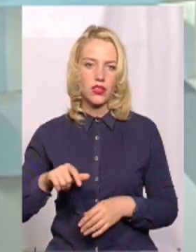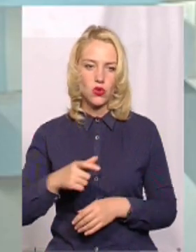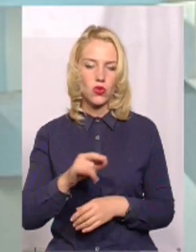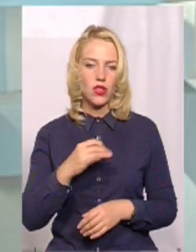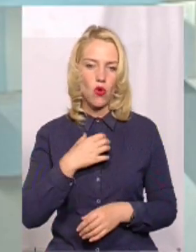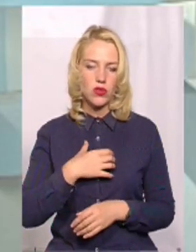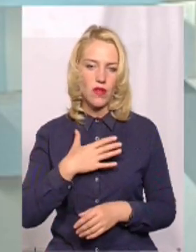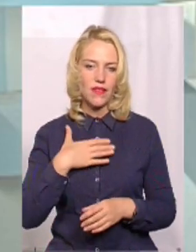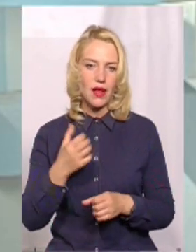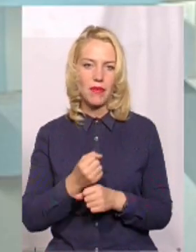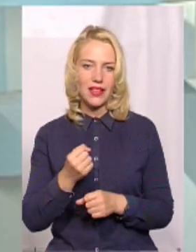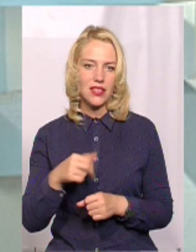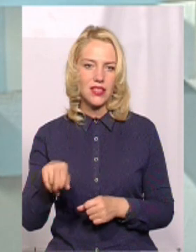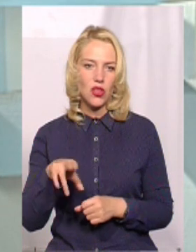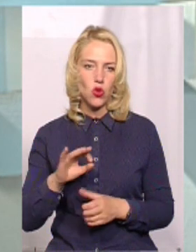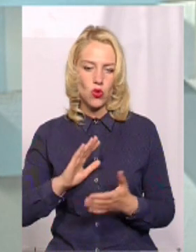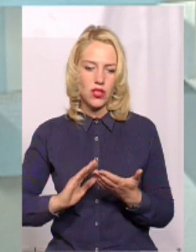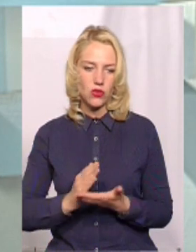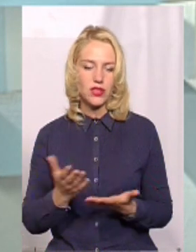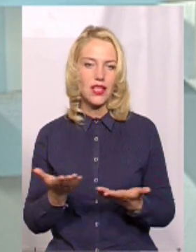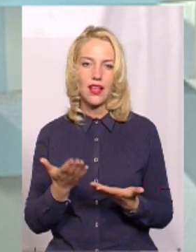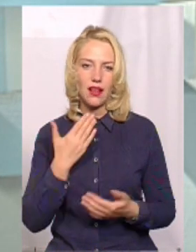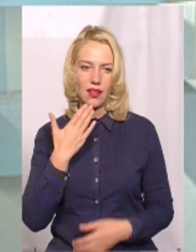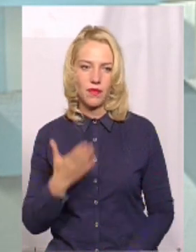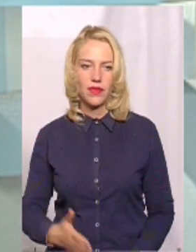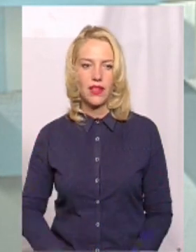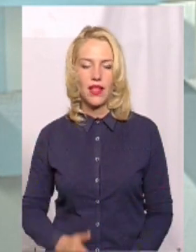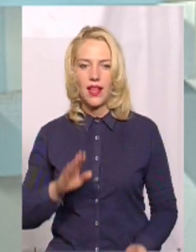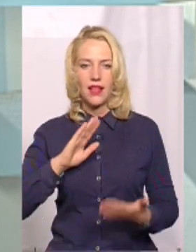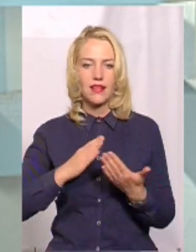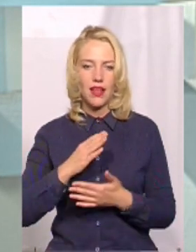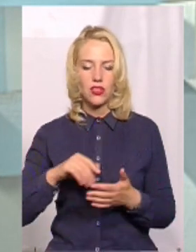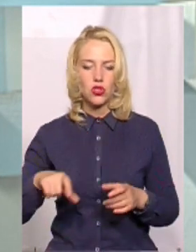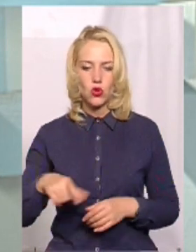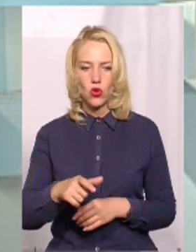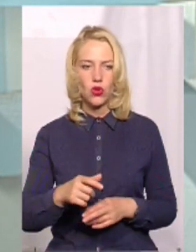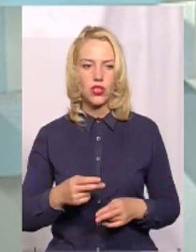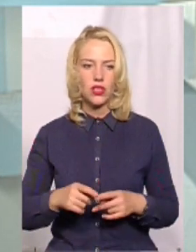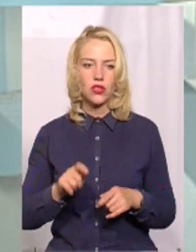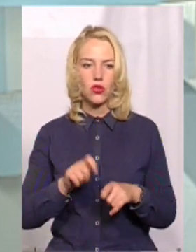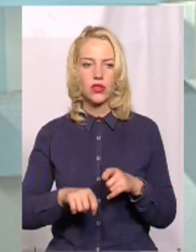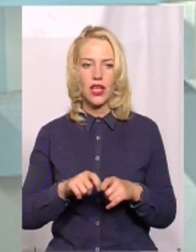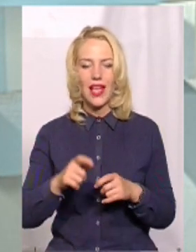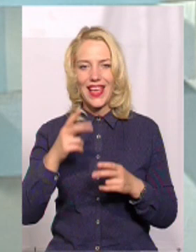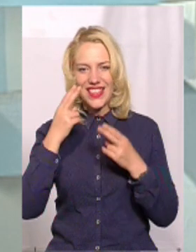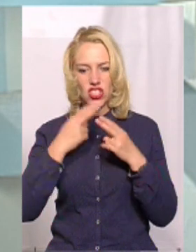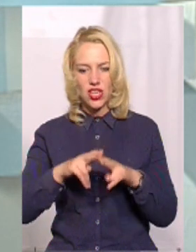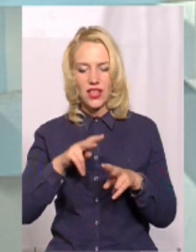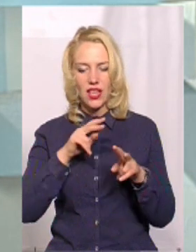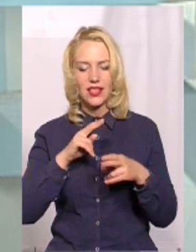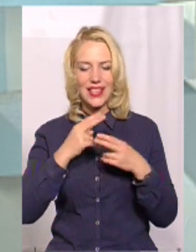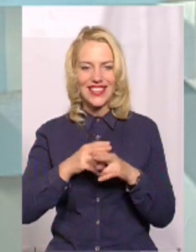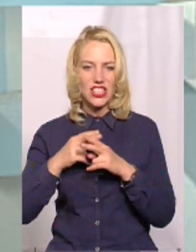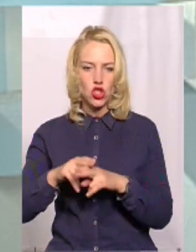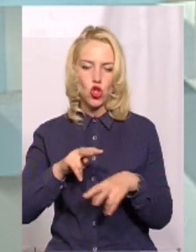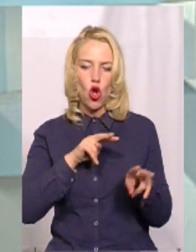основна претензія щодо якості яка? Якість доріг контролює інженери відділу технічного нагляду. Додатково